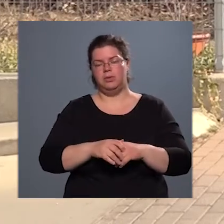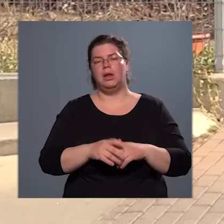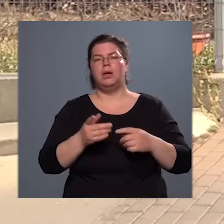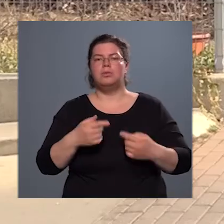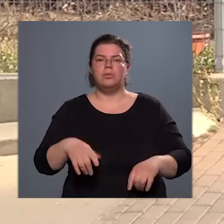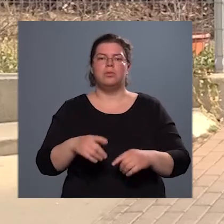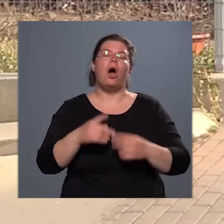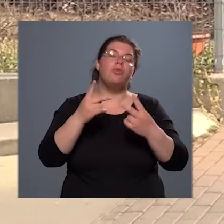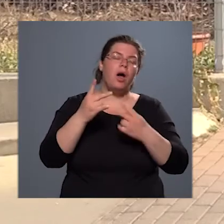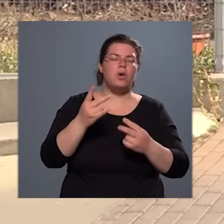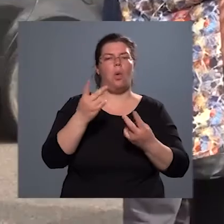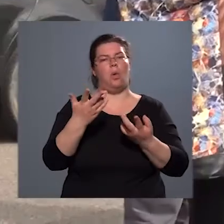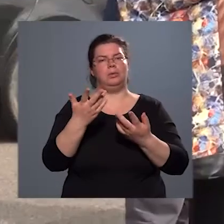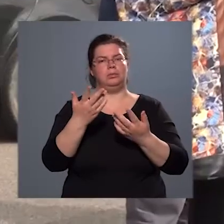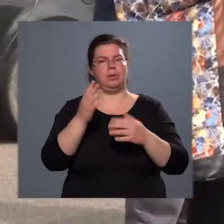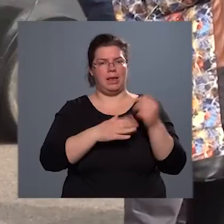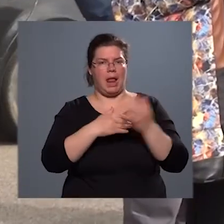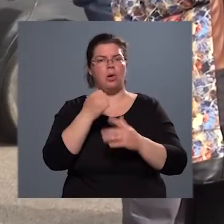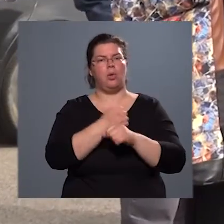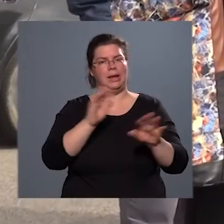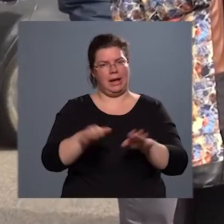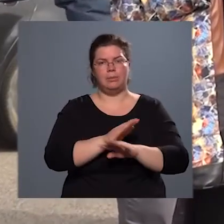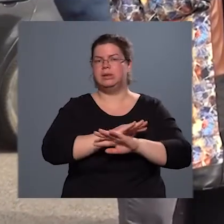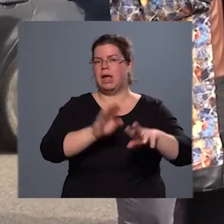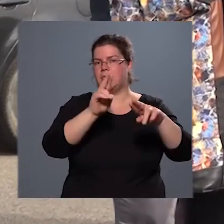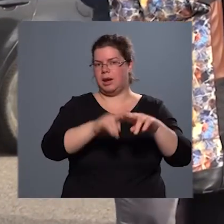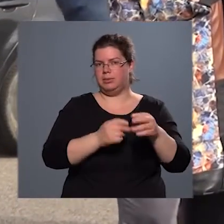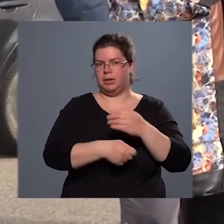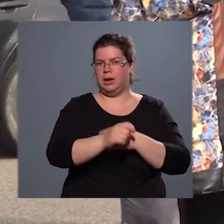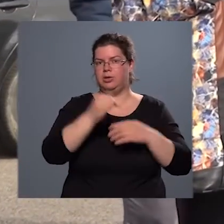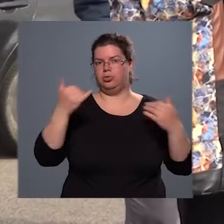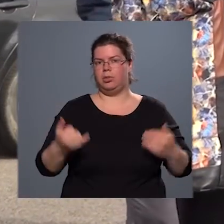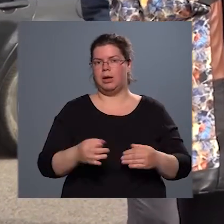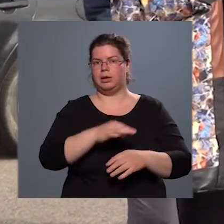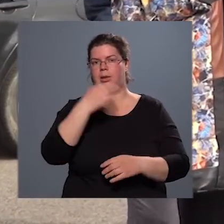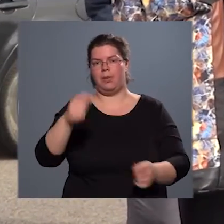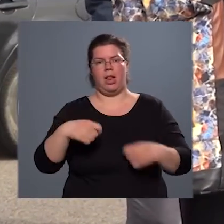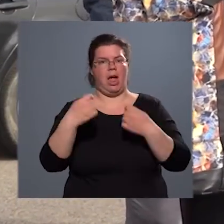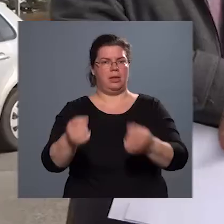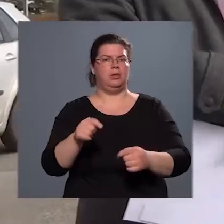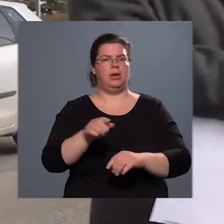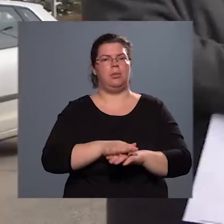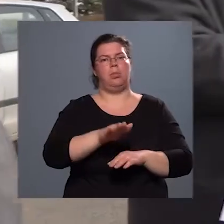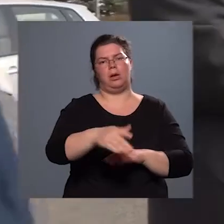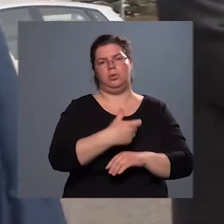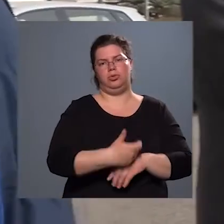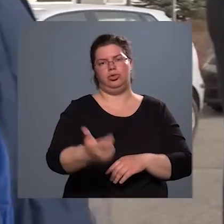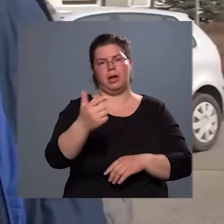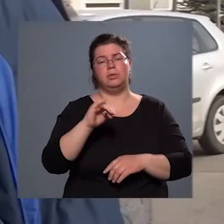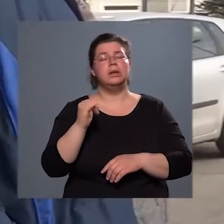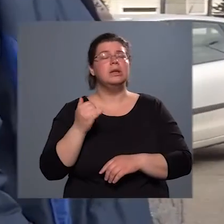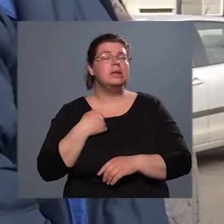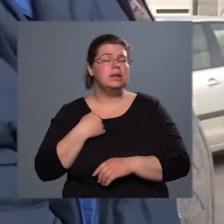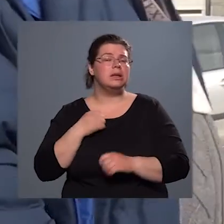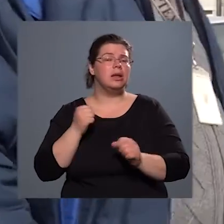a vagyonkezelő kollégái mindent rendben találtak, és a mai nappal átadtuk ezt a parkolósávot. Én